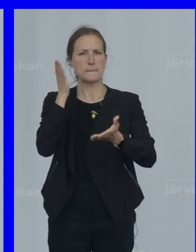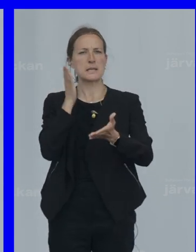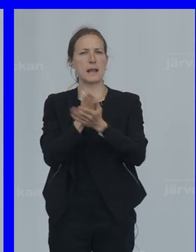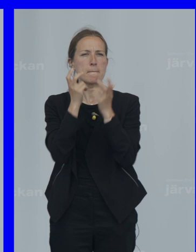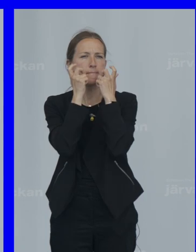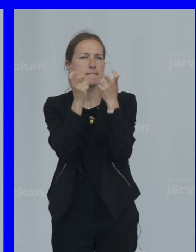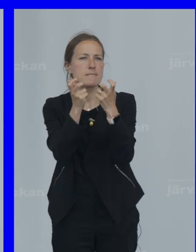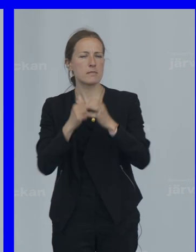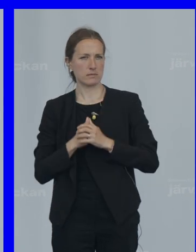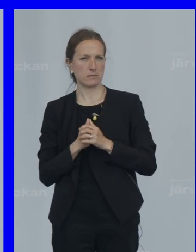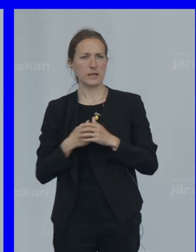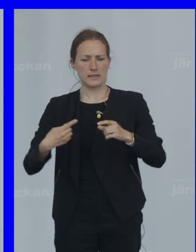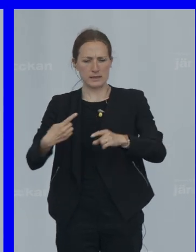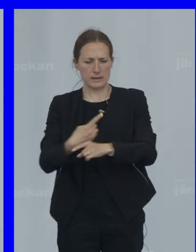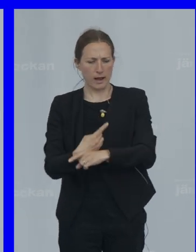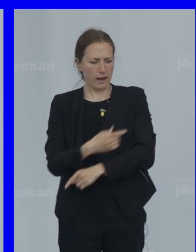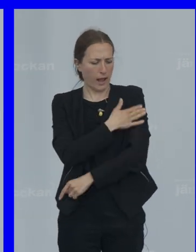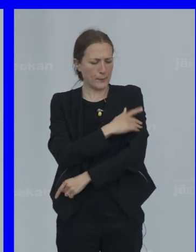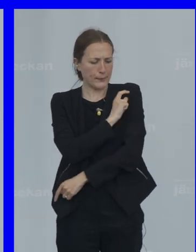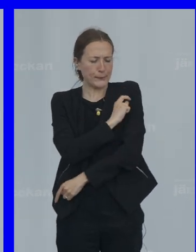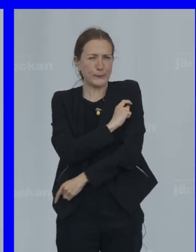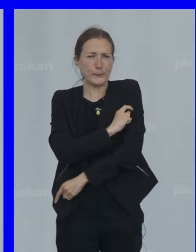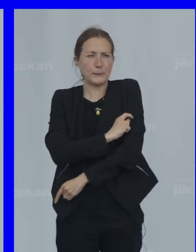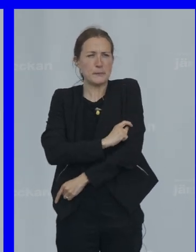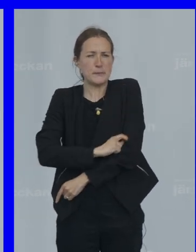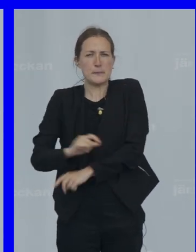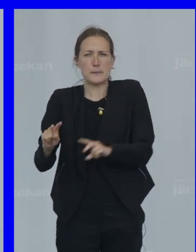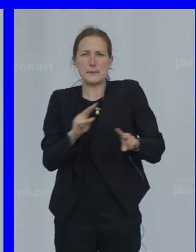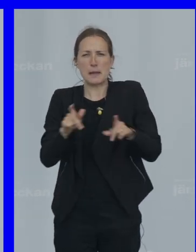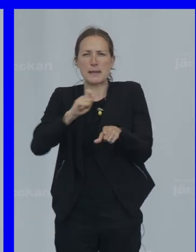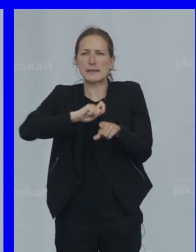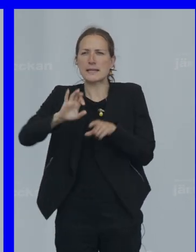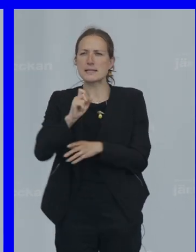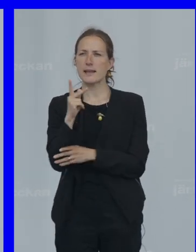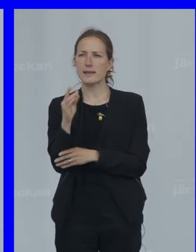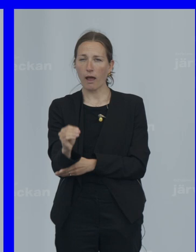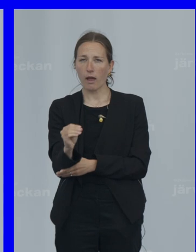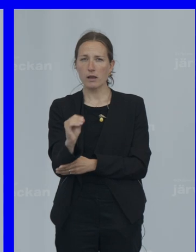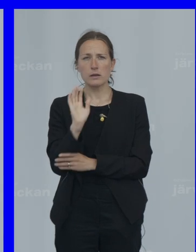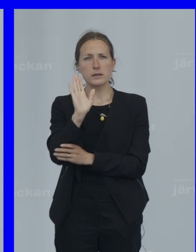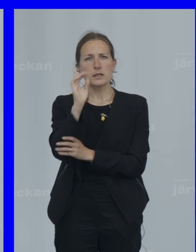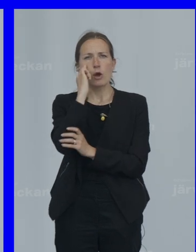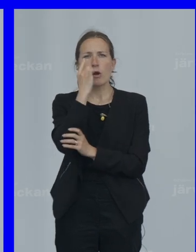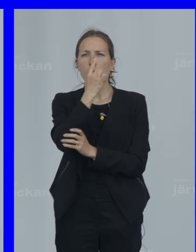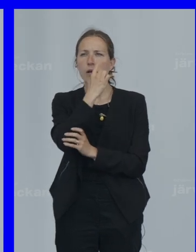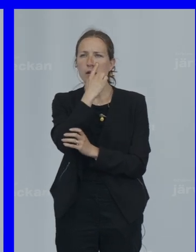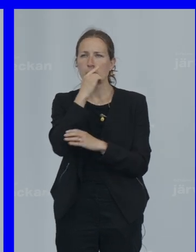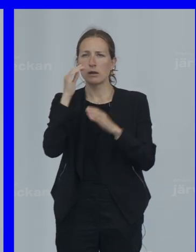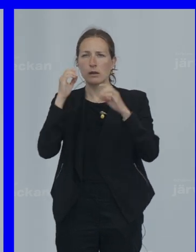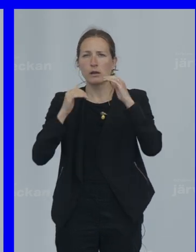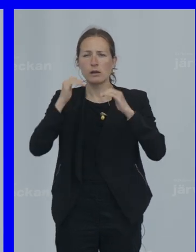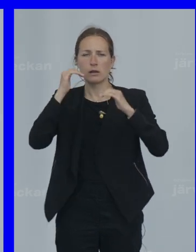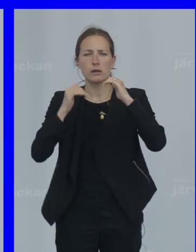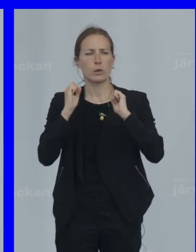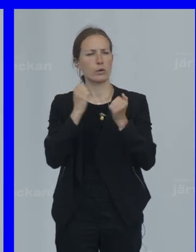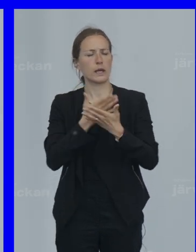Utan armar tunna som Tändstickor Och en blick som inte orkar Fokusera